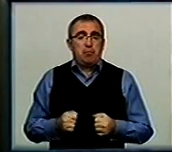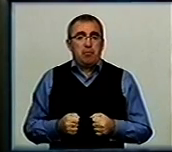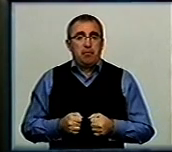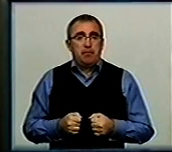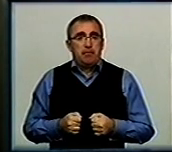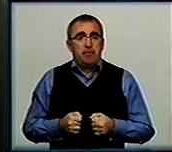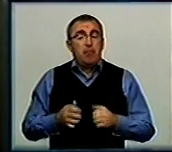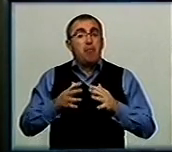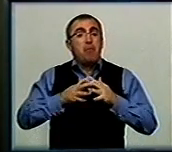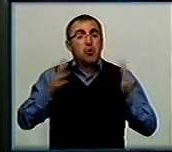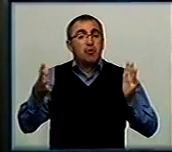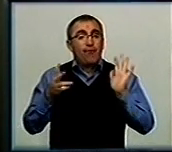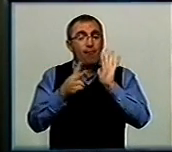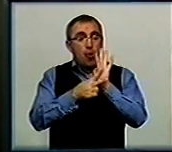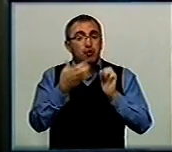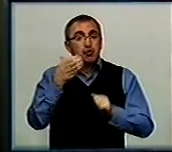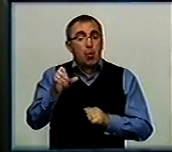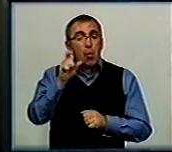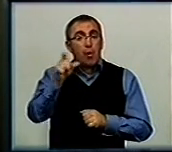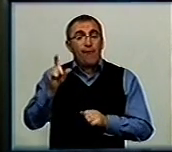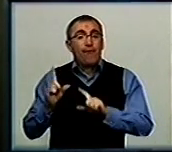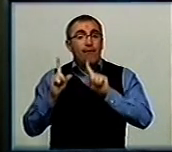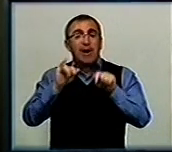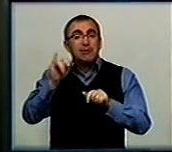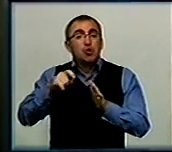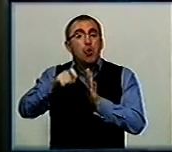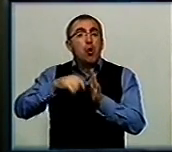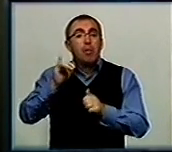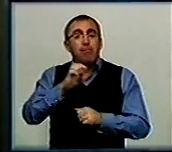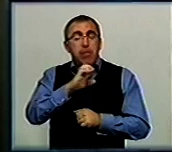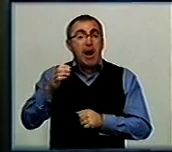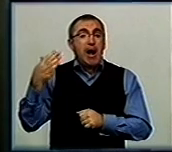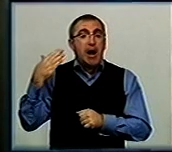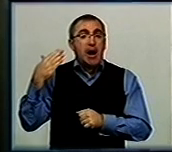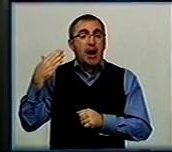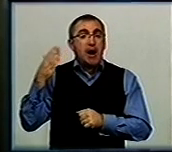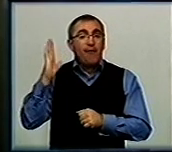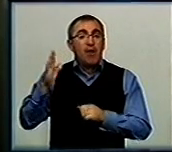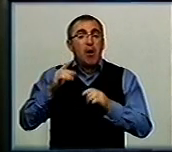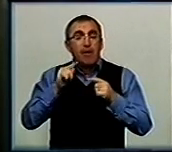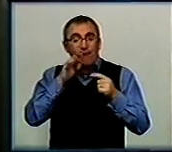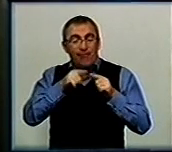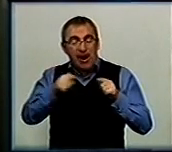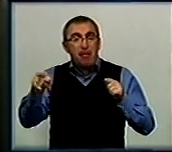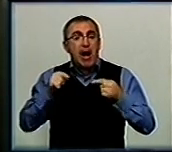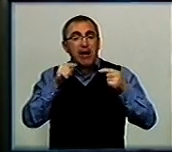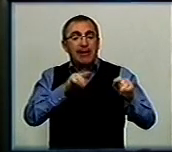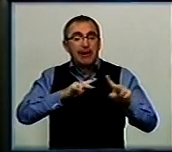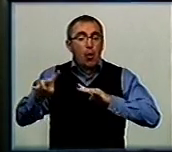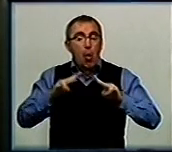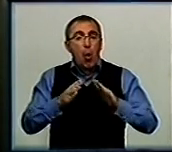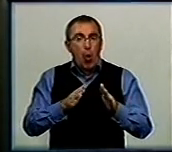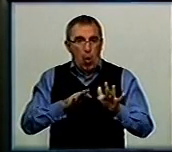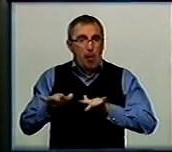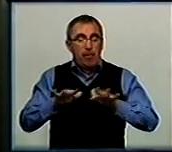Більше восьми сотень людей виїхало з Донбасу до Олександрії за час проведення антитерористичної операції. Нині тут